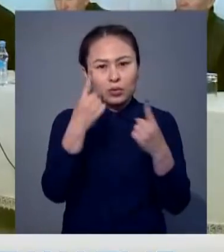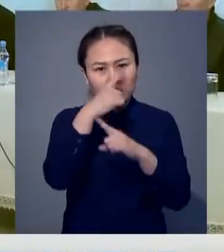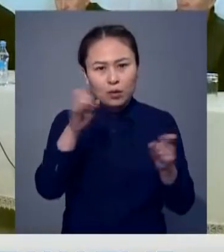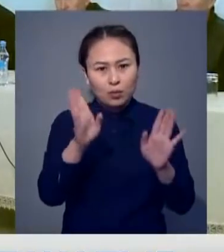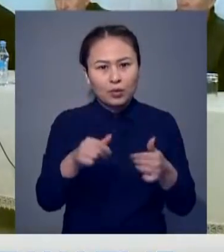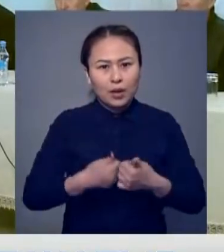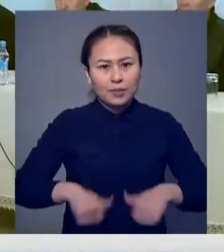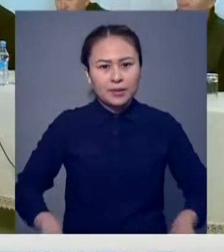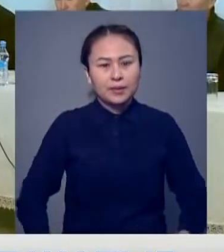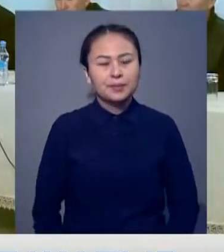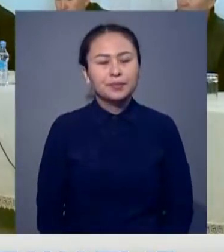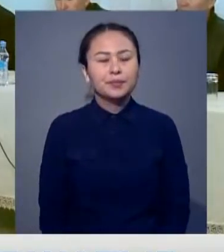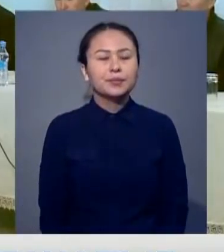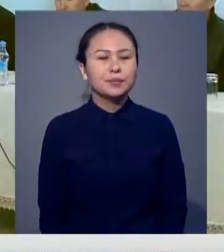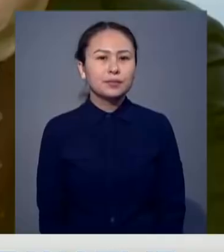комиссия жетекшісі.